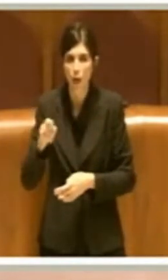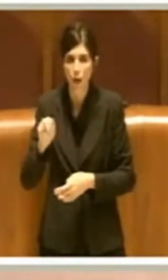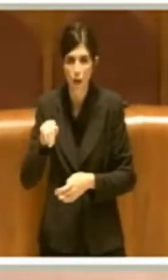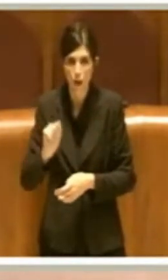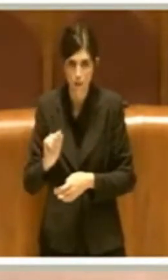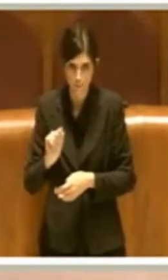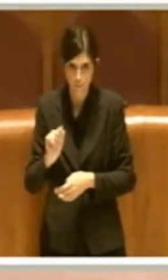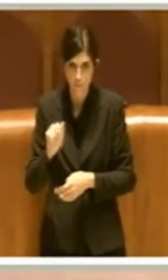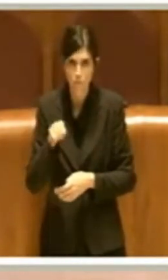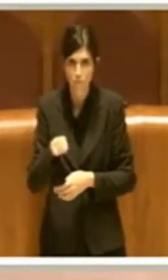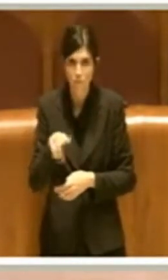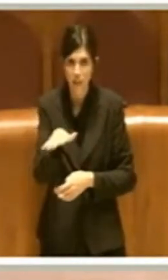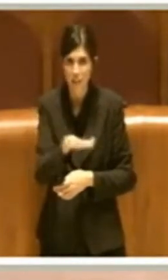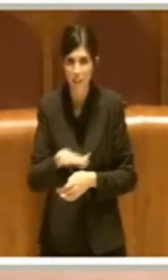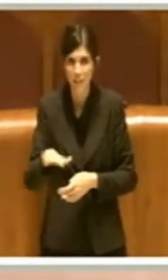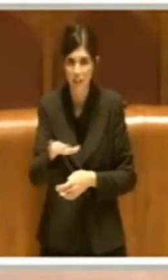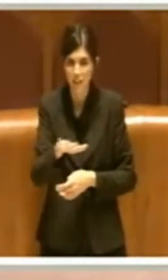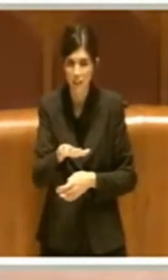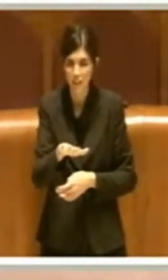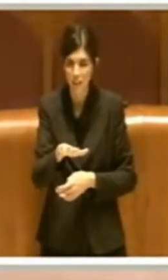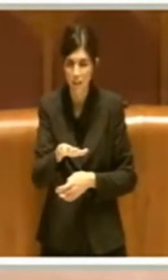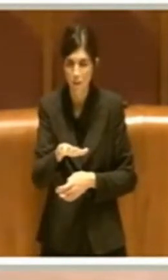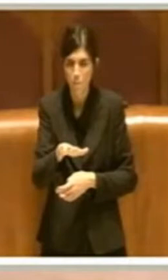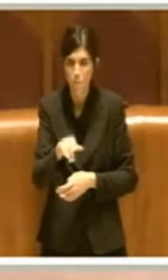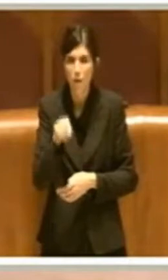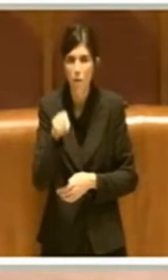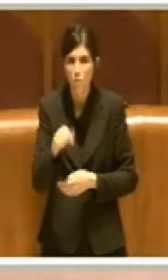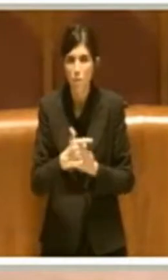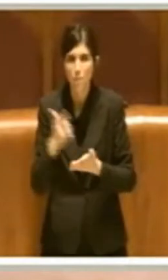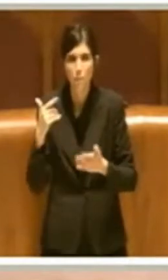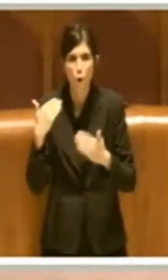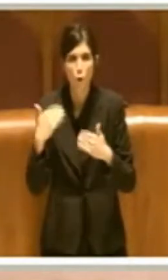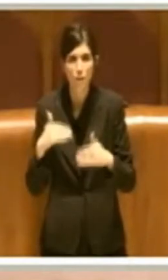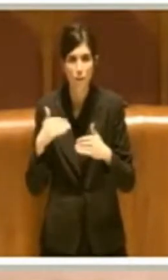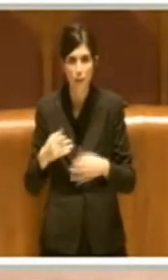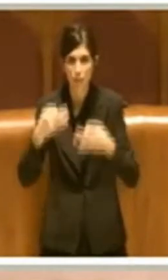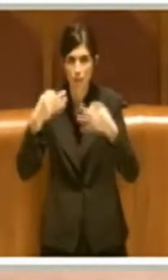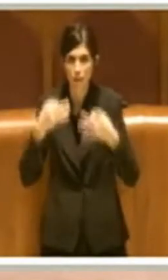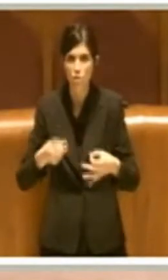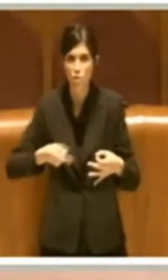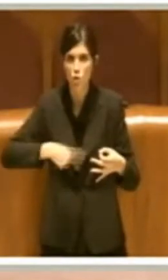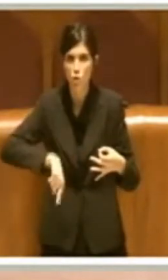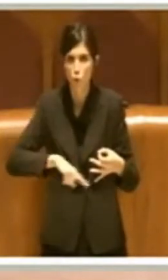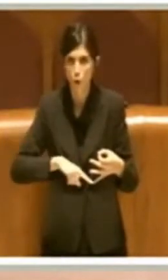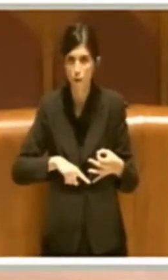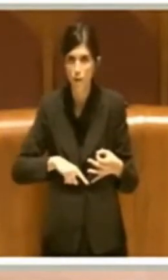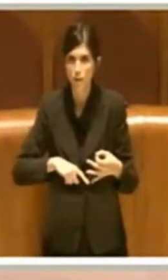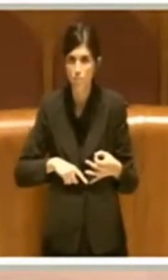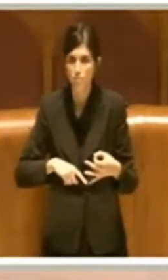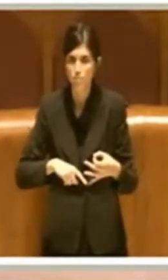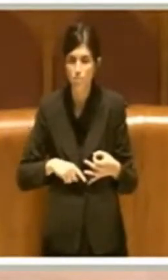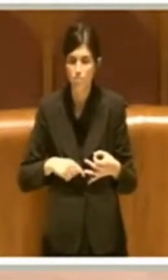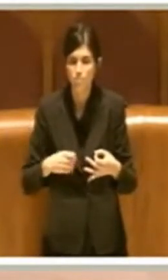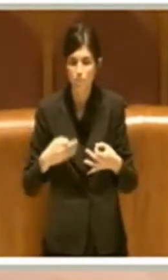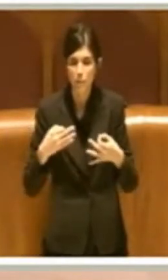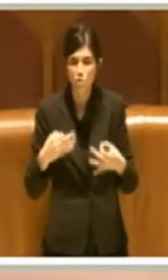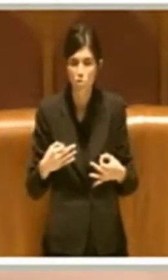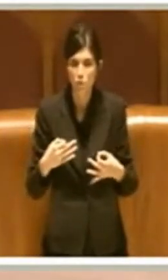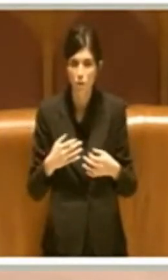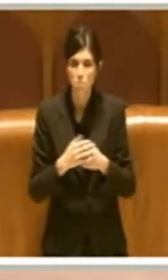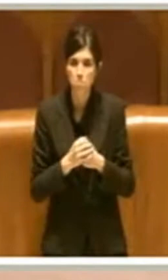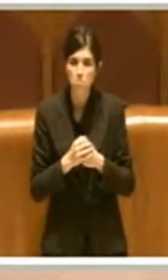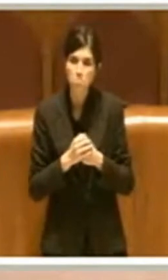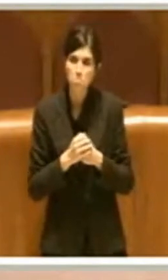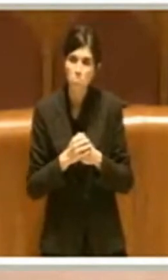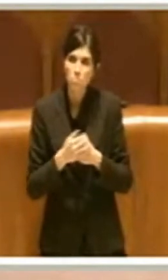Questo è un punto importante nella decisione che noi dobbiamo prendere. purtroppo